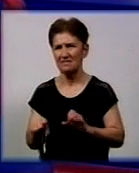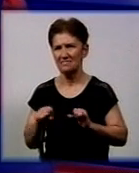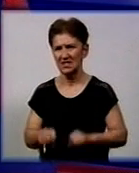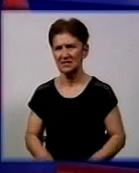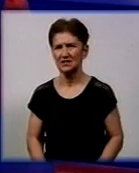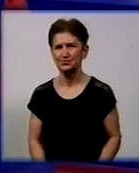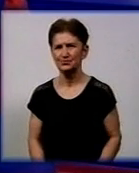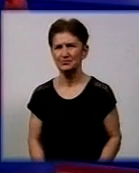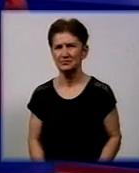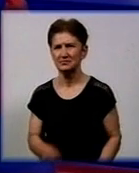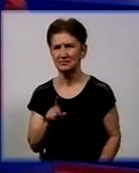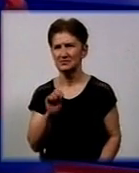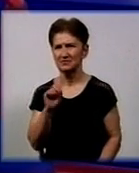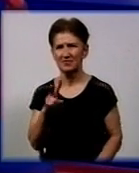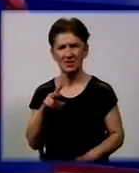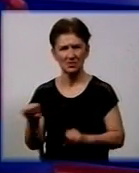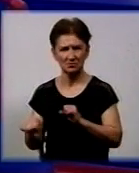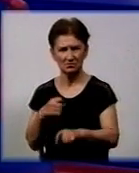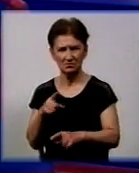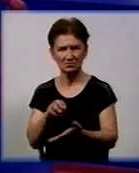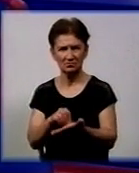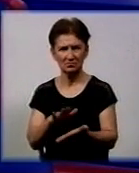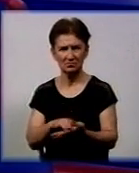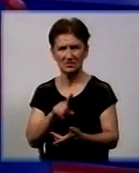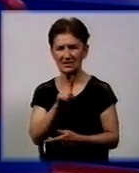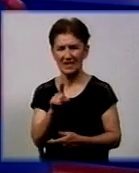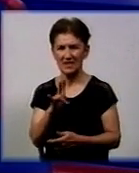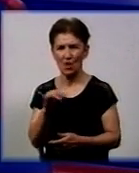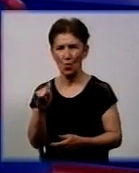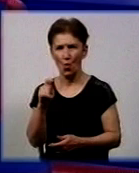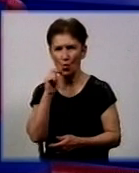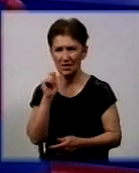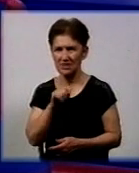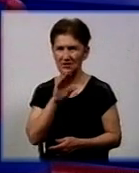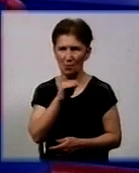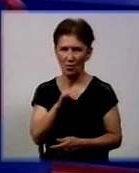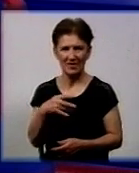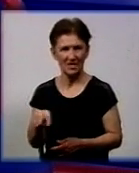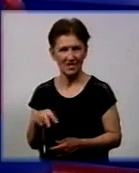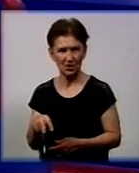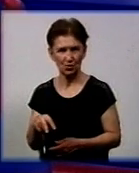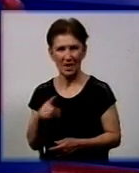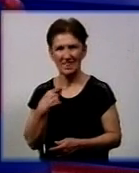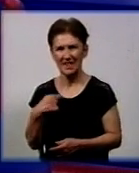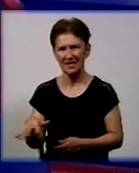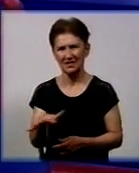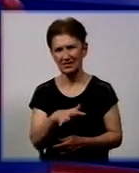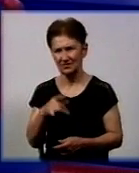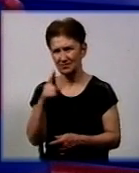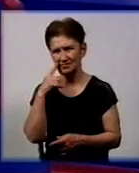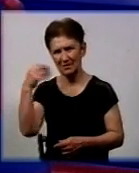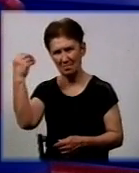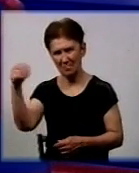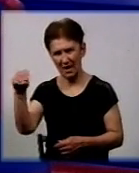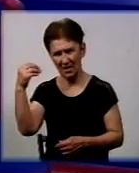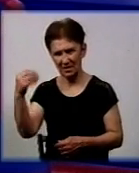12 порушень зафіксували під час ЗНО з української мови та літератури на Кірвоградщини. Технологічну перерву, тобто